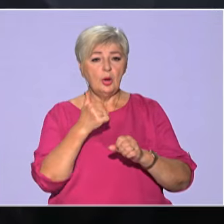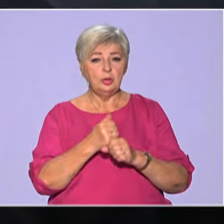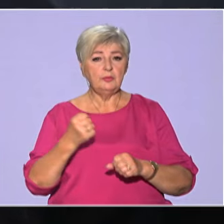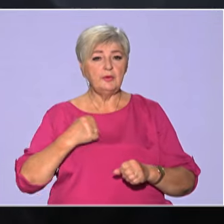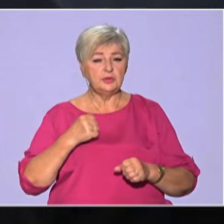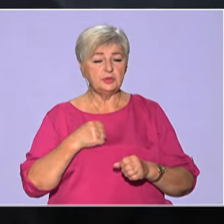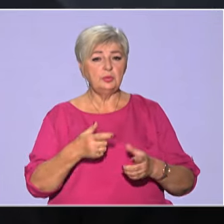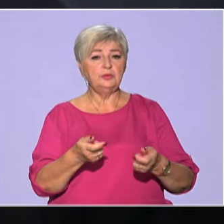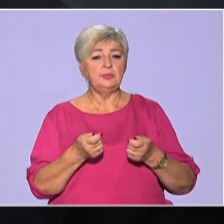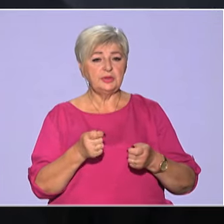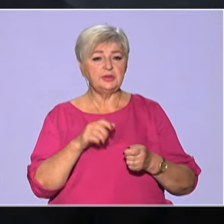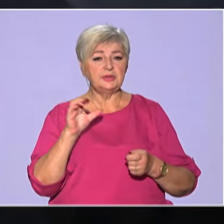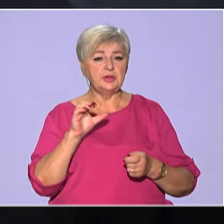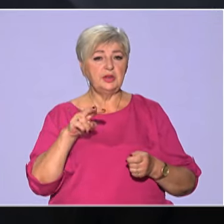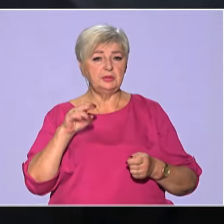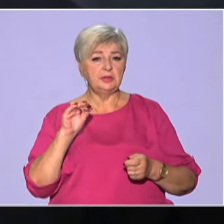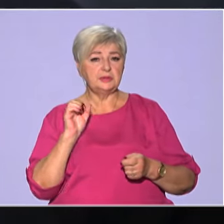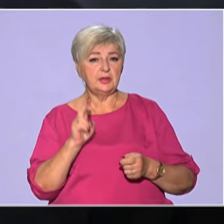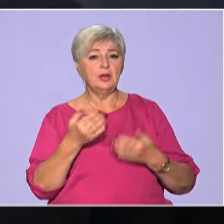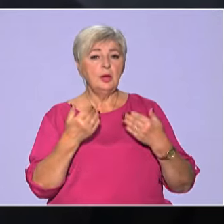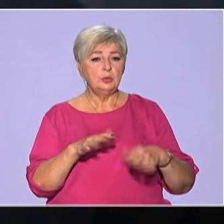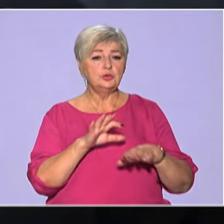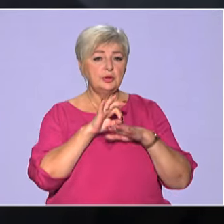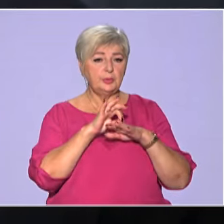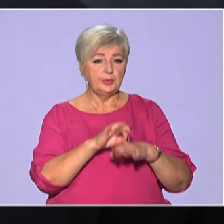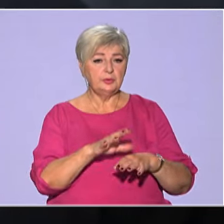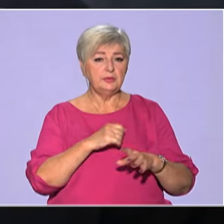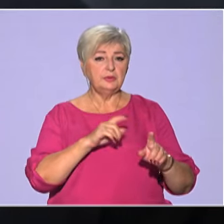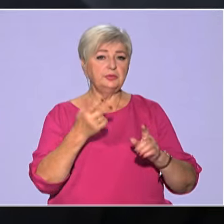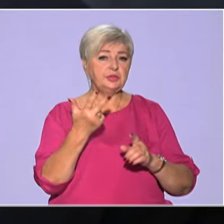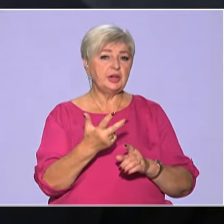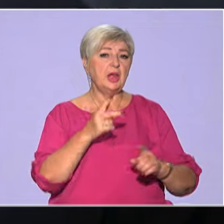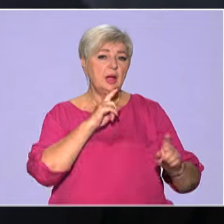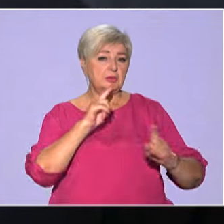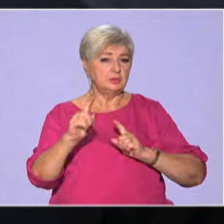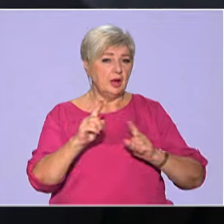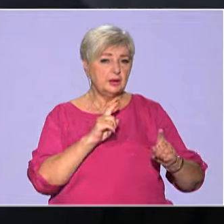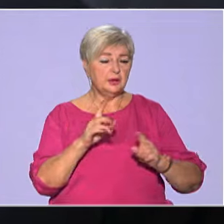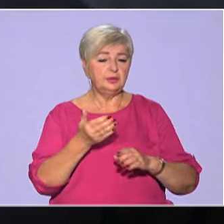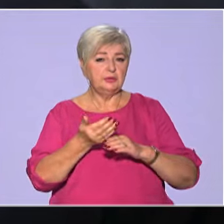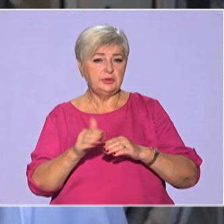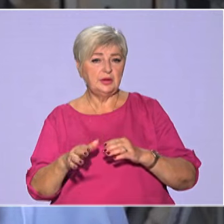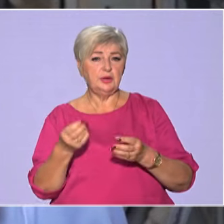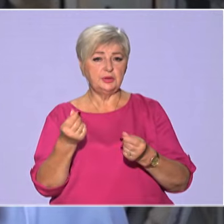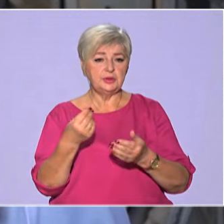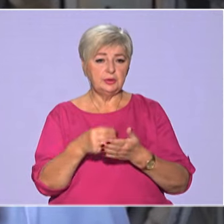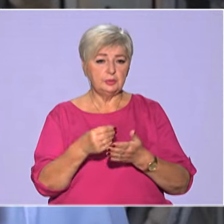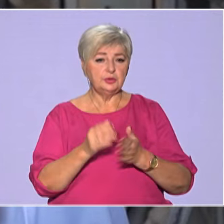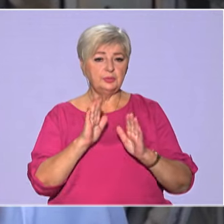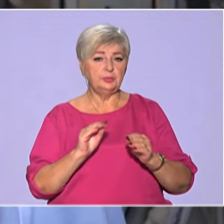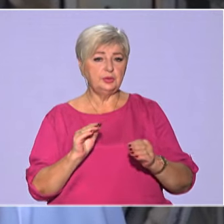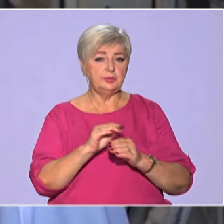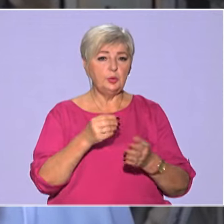адміністрації Сергій Лисак вже провів три оперативні наради, виділяються гроші, будемо